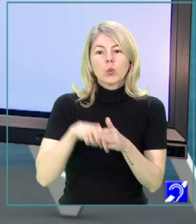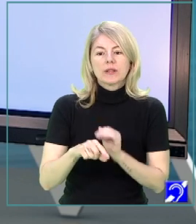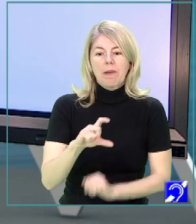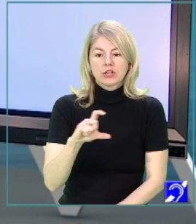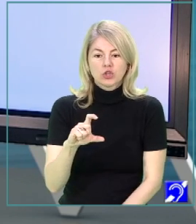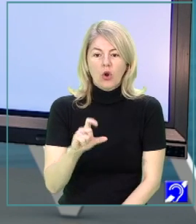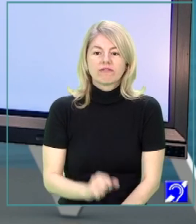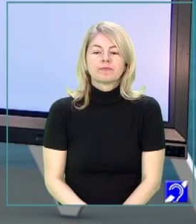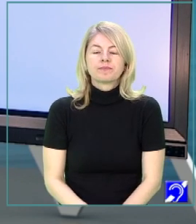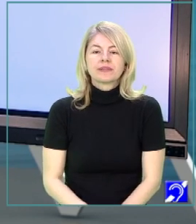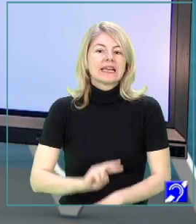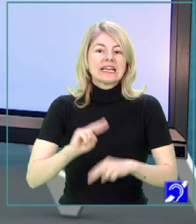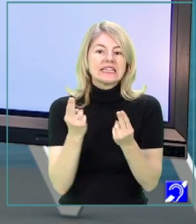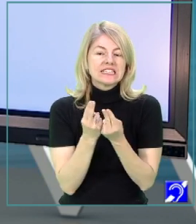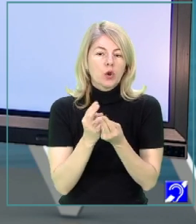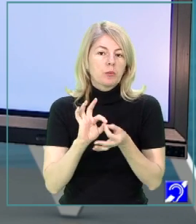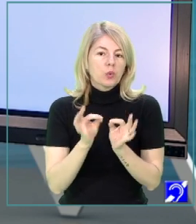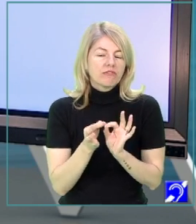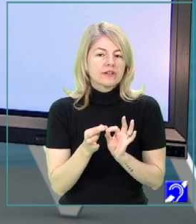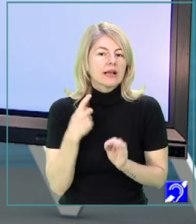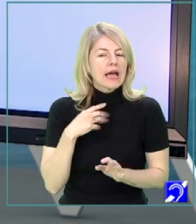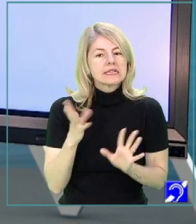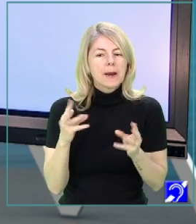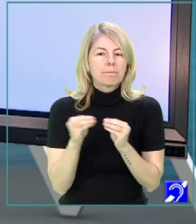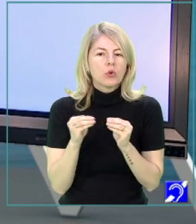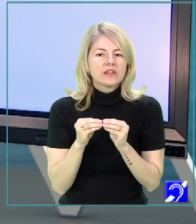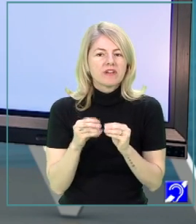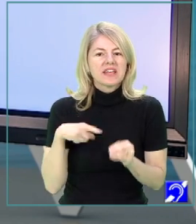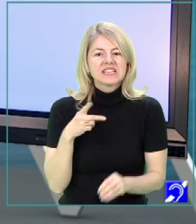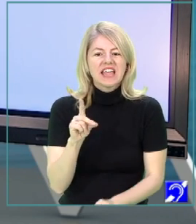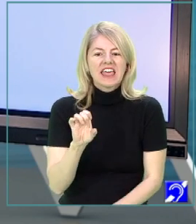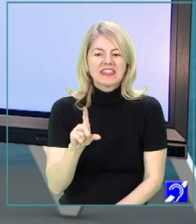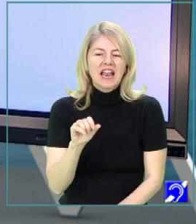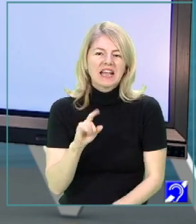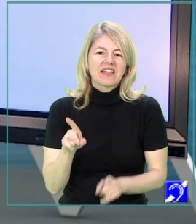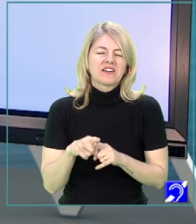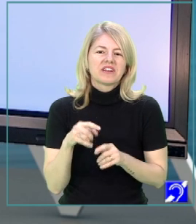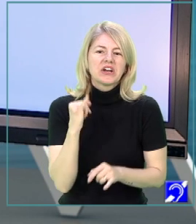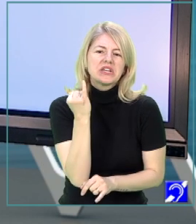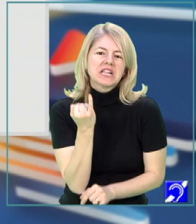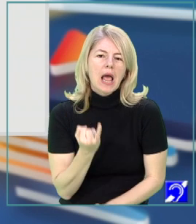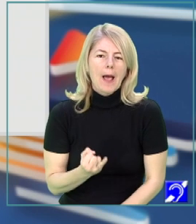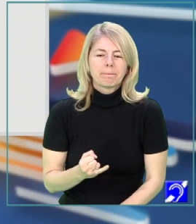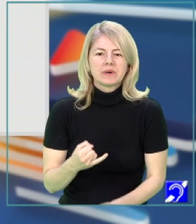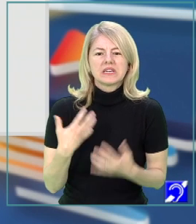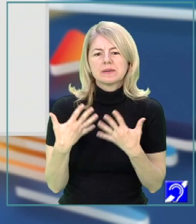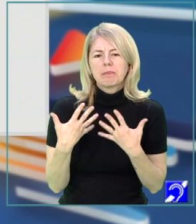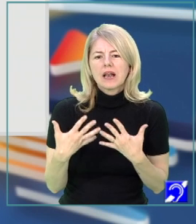strofă, sinonimul care s-ar potrivi ar fi delicatul, firavul,